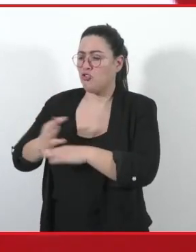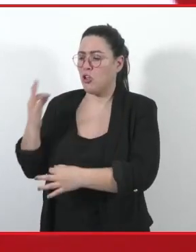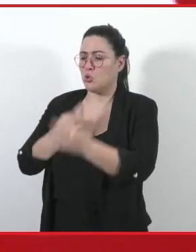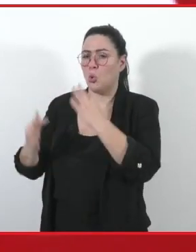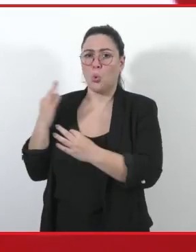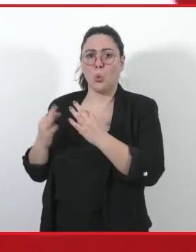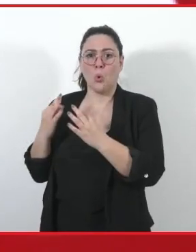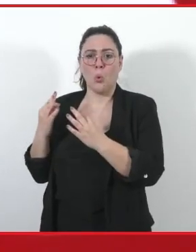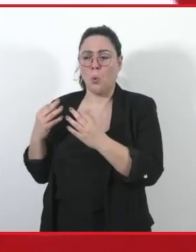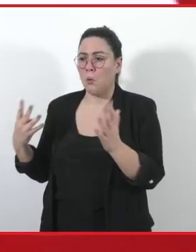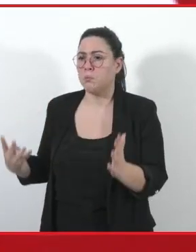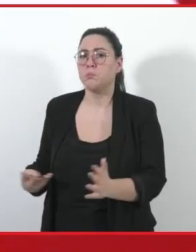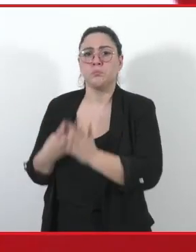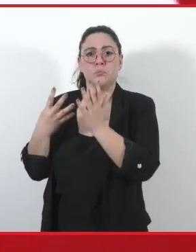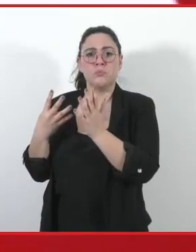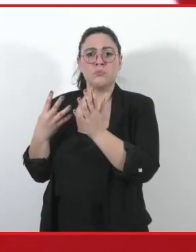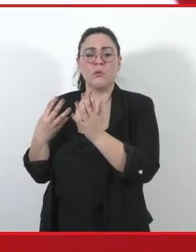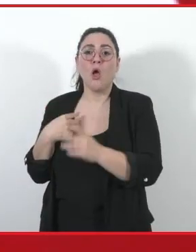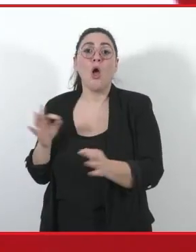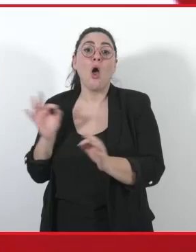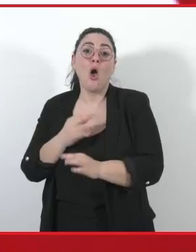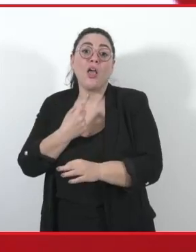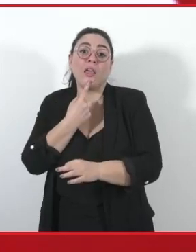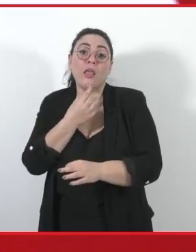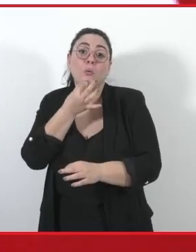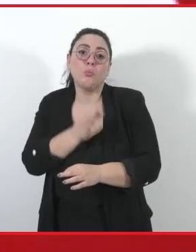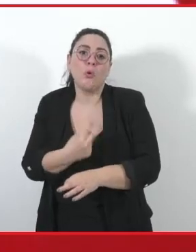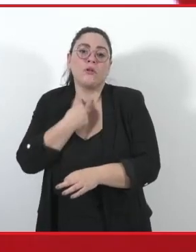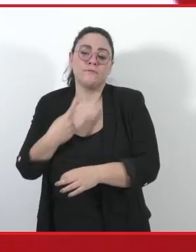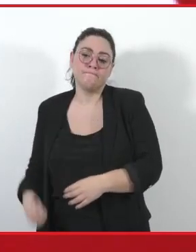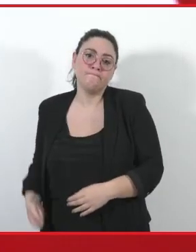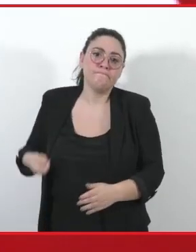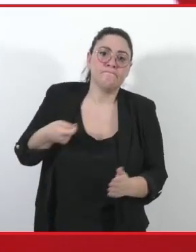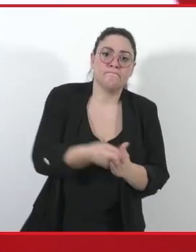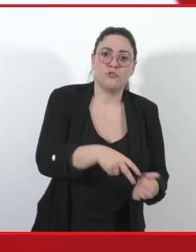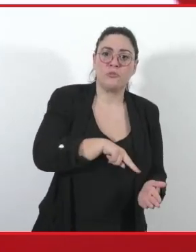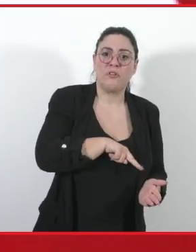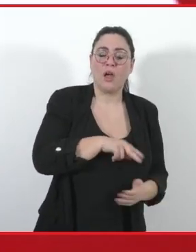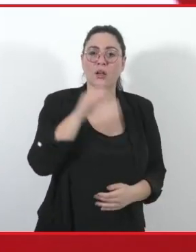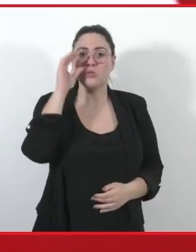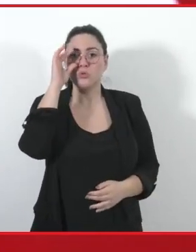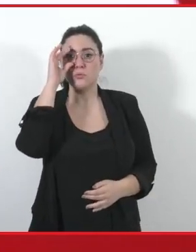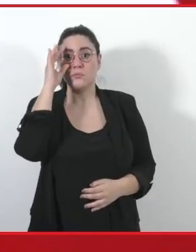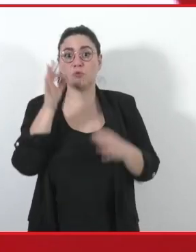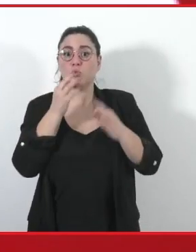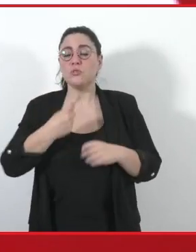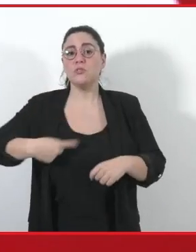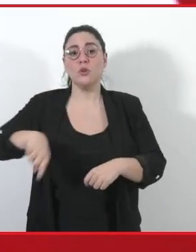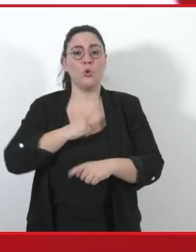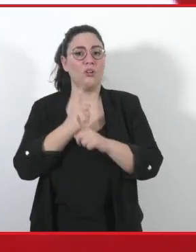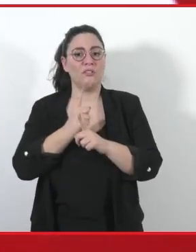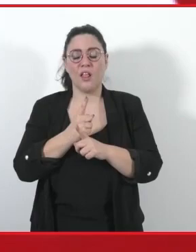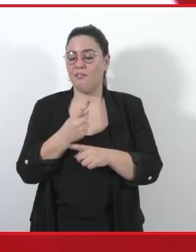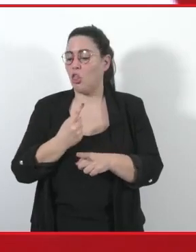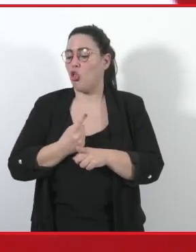a meno che non possano pagarsela di tasca propria. Per questo l'unica strada che abbiamo è quella di ascoltare le persone, e qui è stato